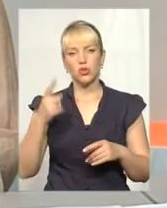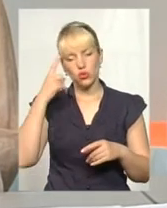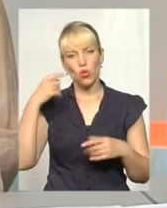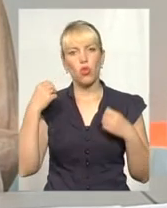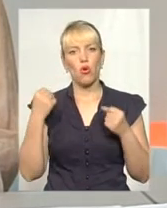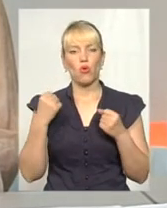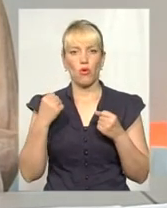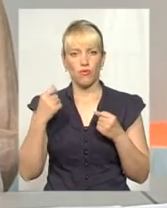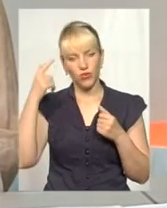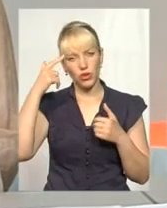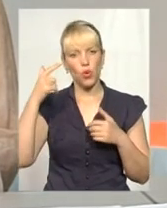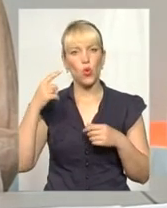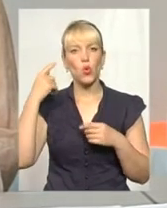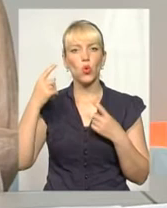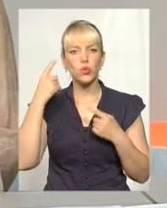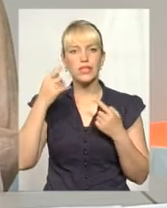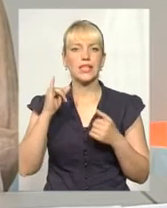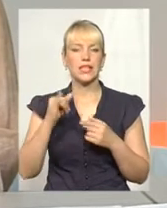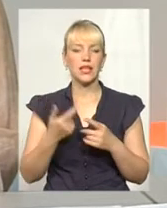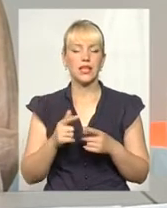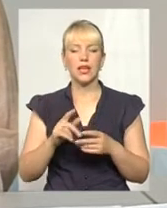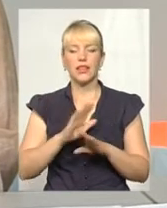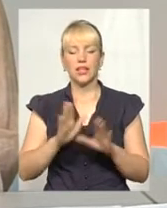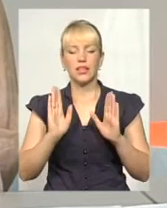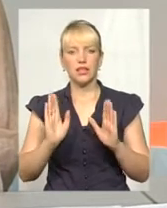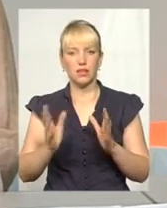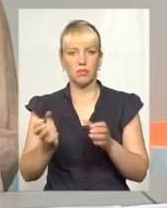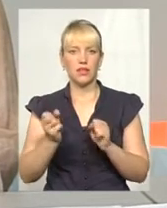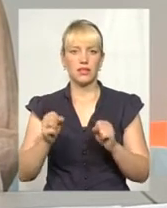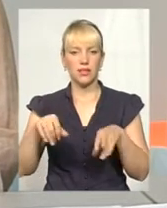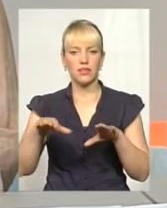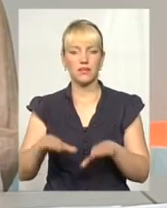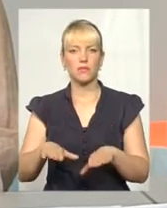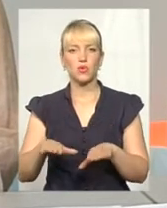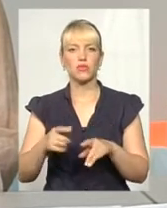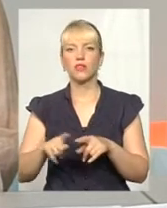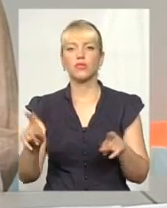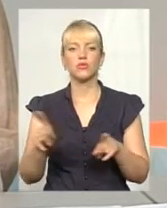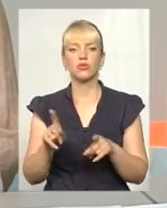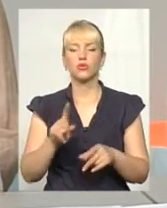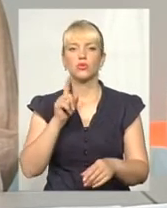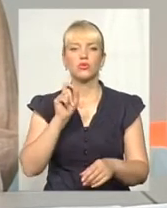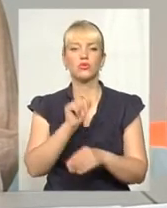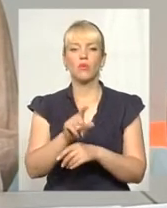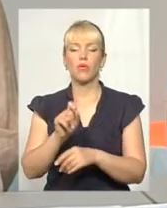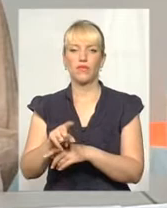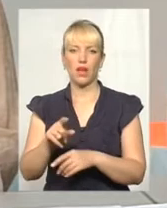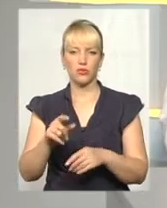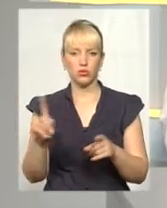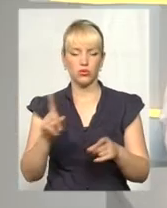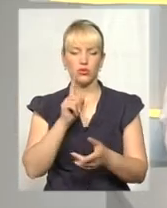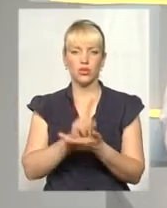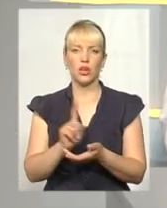прийняття, законів постанов, які зобов'язують безпосередніх виконавців щось робити, але не створюють умов